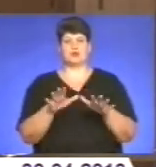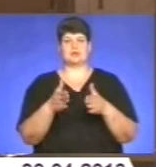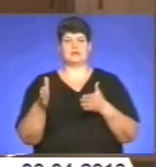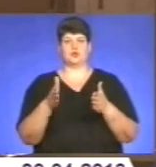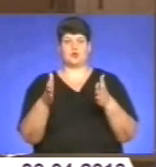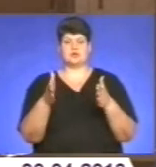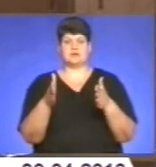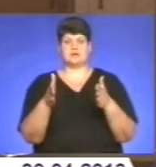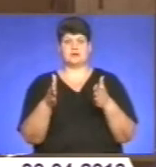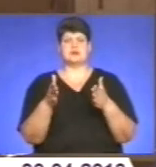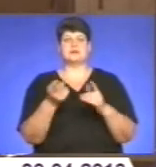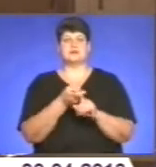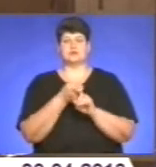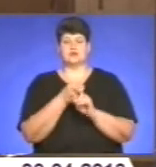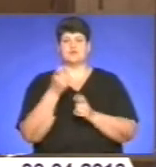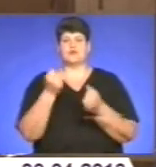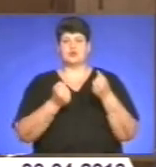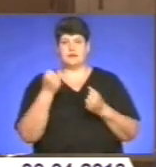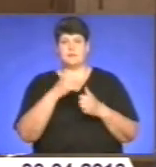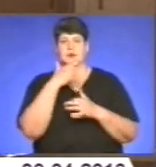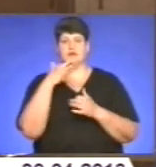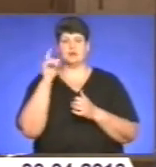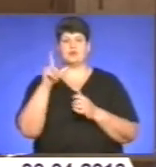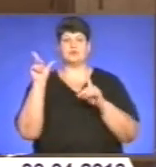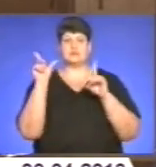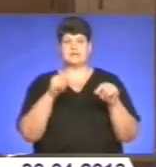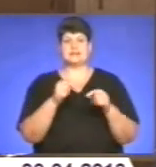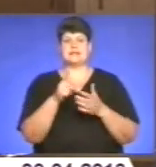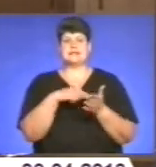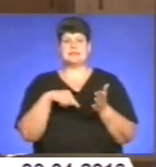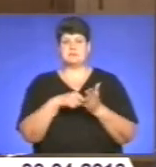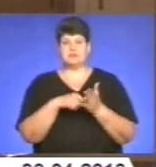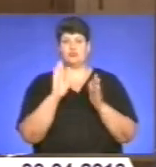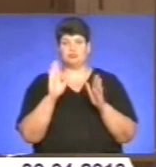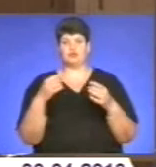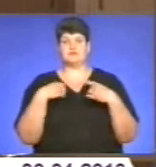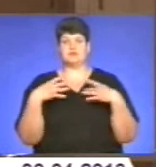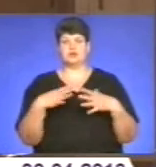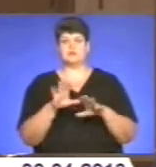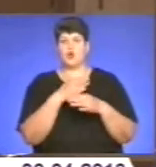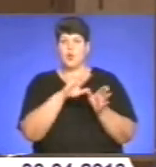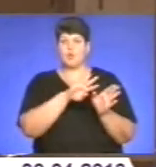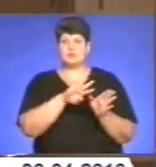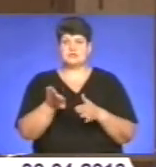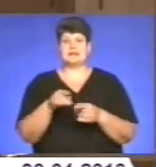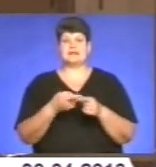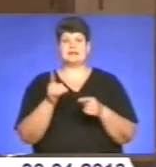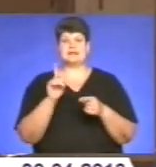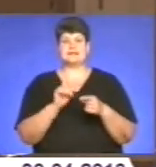дорогах відносно водійів, тому що багато людей будуть виїжджати за місто, будуть святкувати, щоб не допустити десь